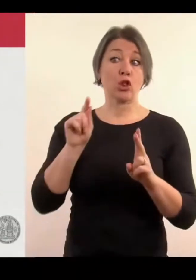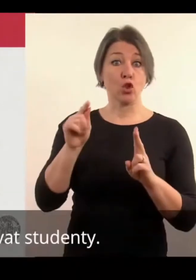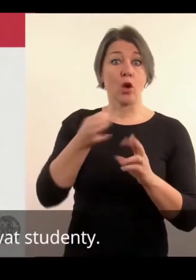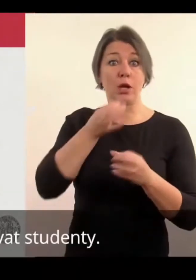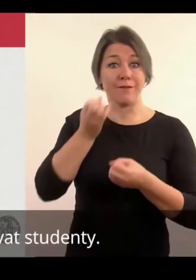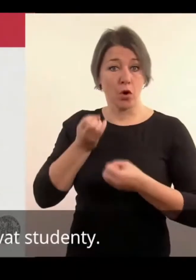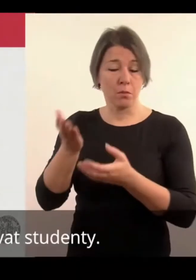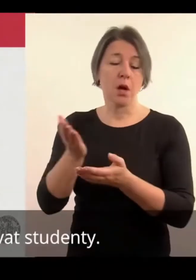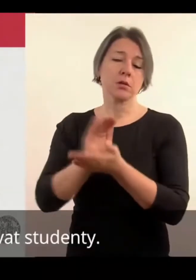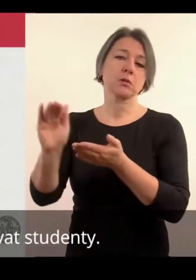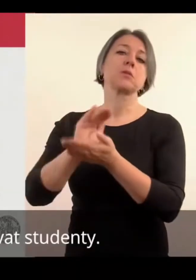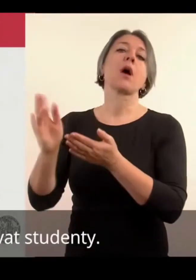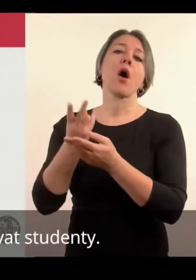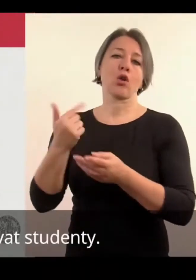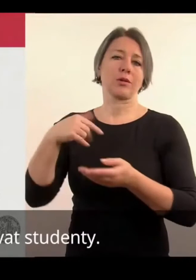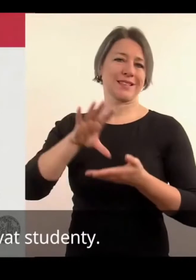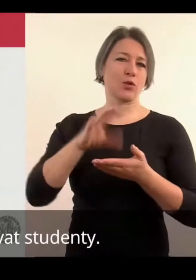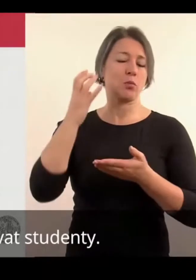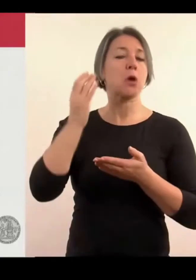budeme informovat studentů.